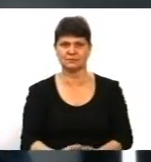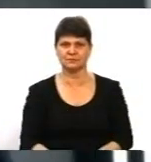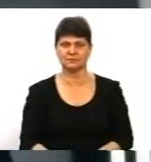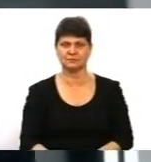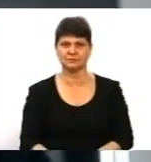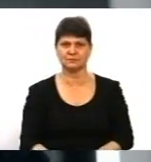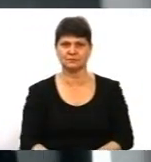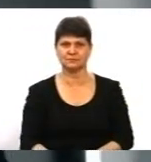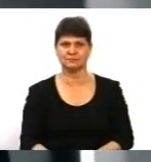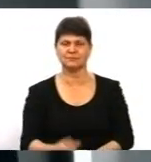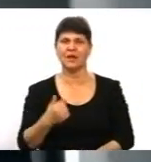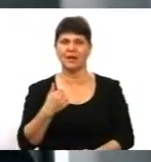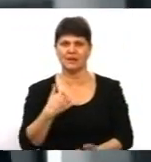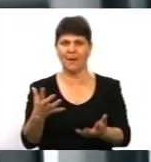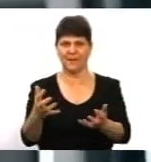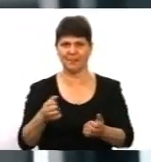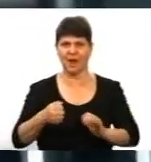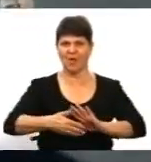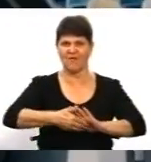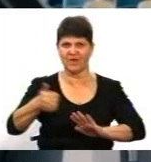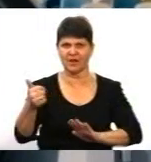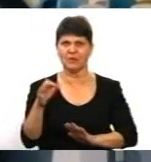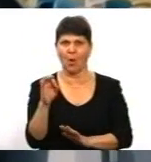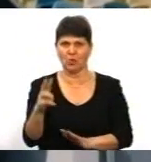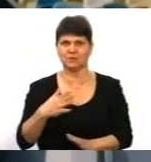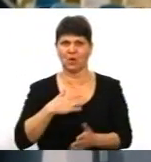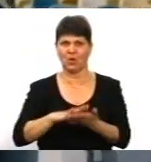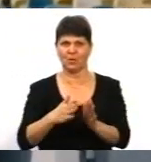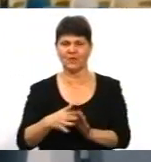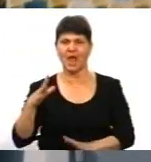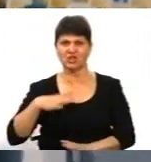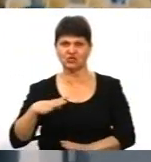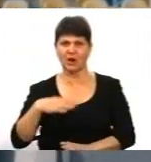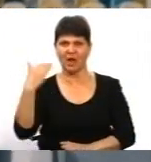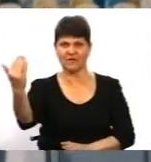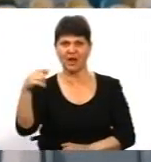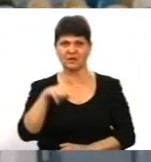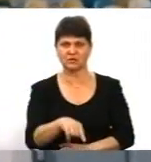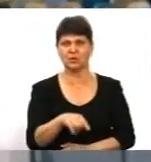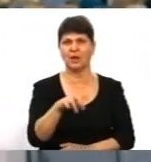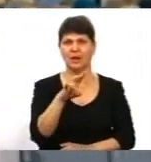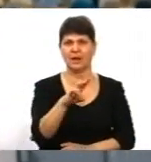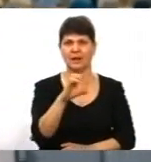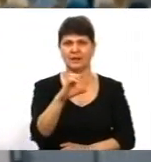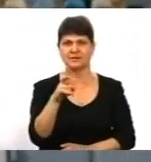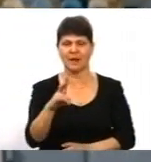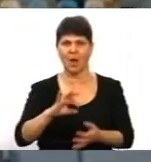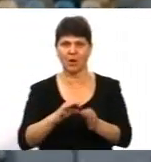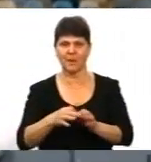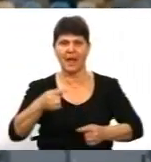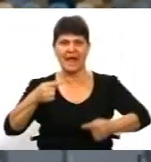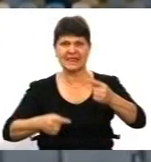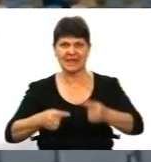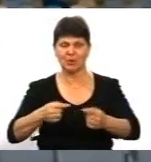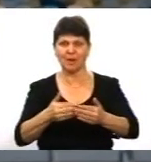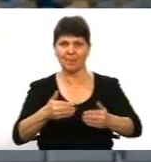Я приймаю виклик. Ось мої умови. Чекаю на вас тут, на НСК Олімпійський. Дебати відбудуться перед народом